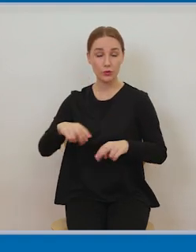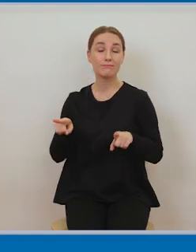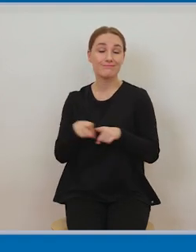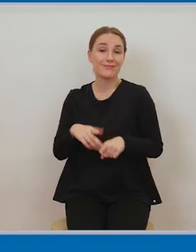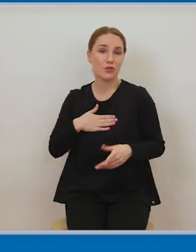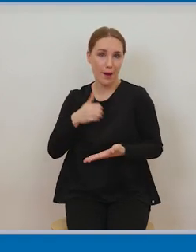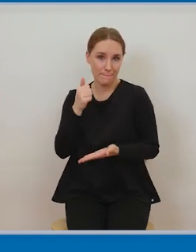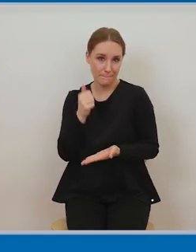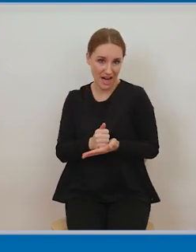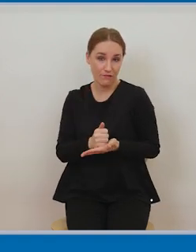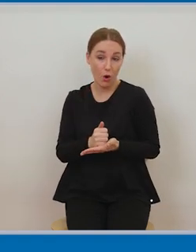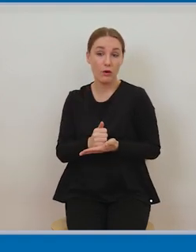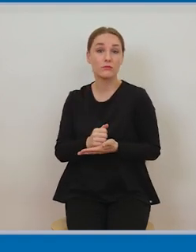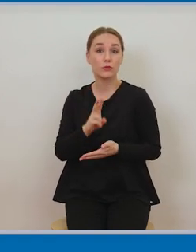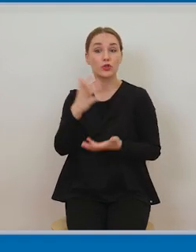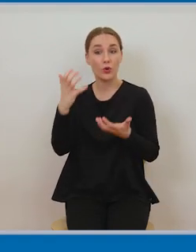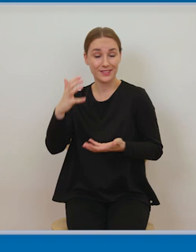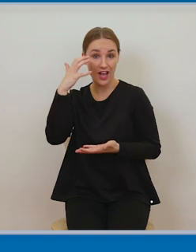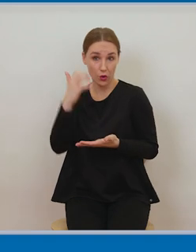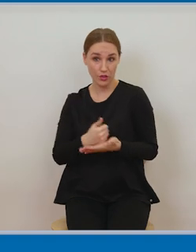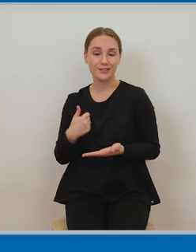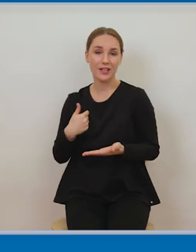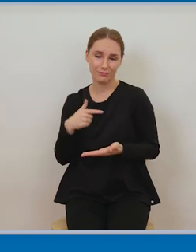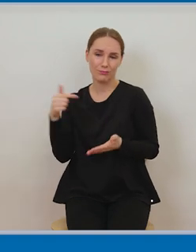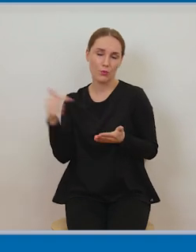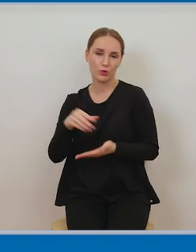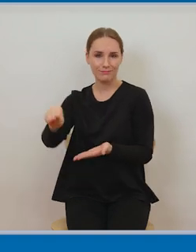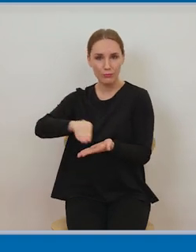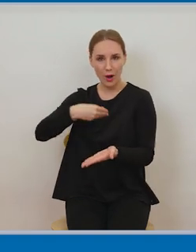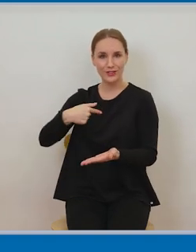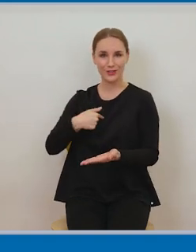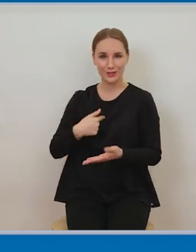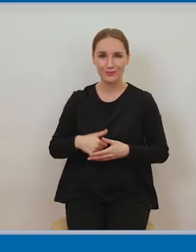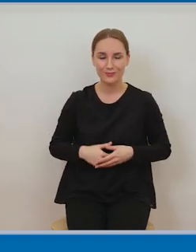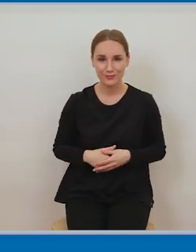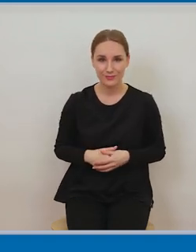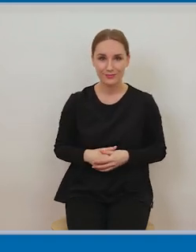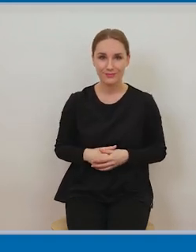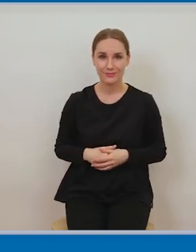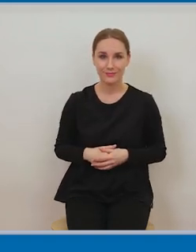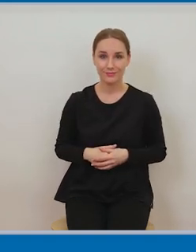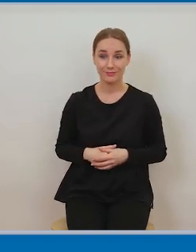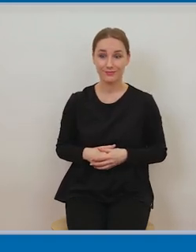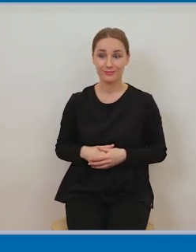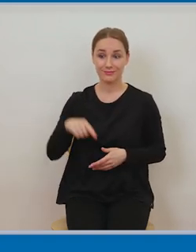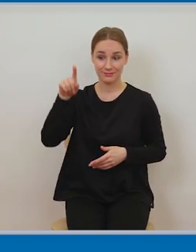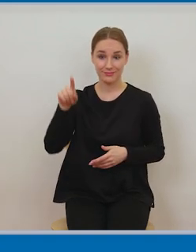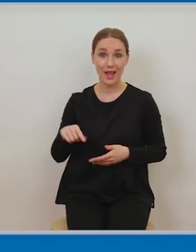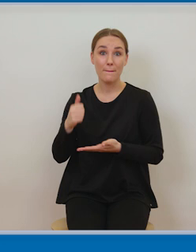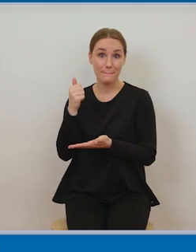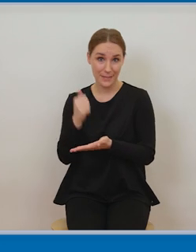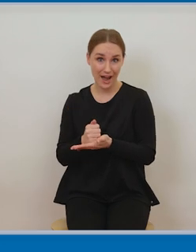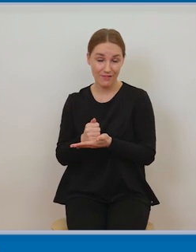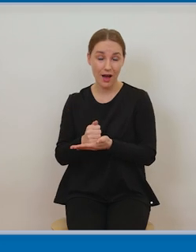korzystanie pobierać wynagrodzenie. Te uprawnienia tworzą właśnie taką wyłączność, jeśli